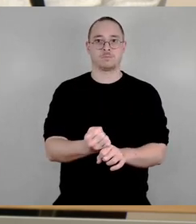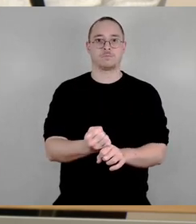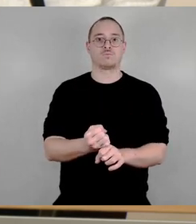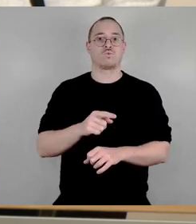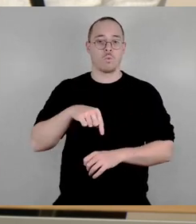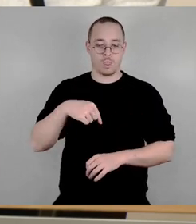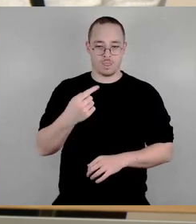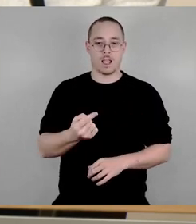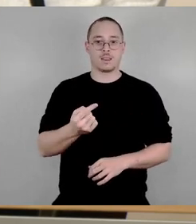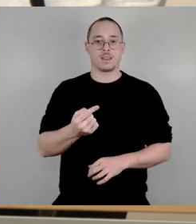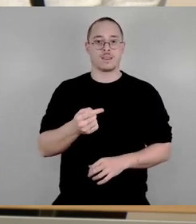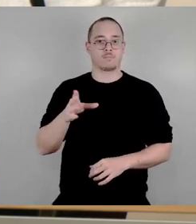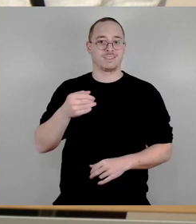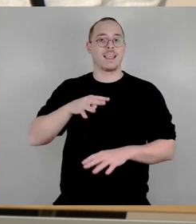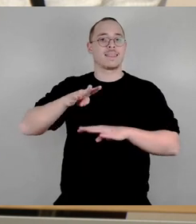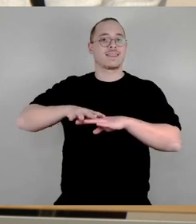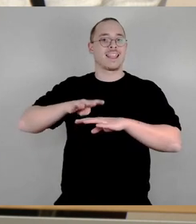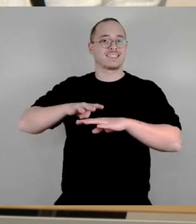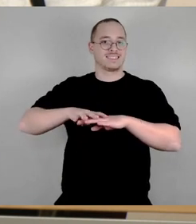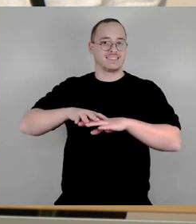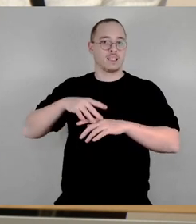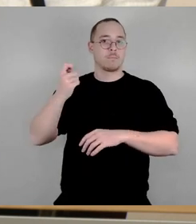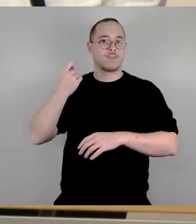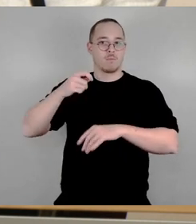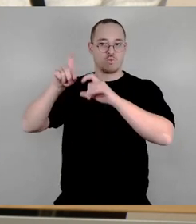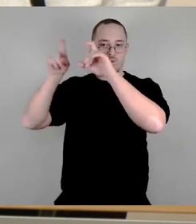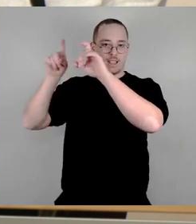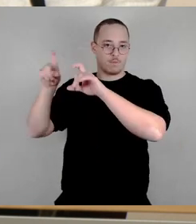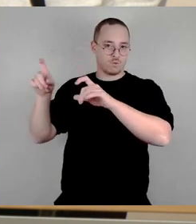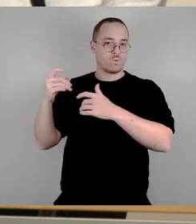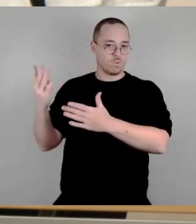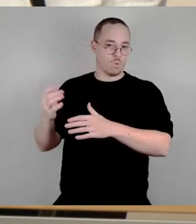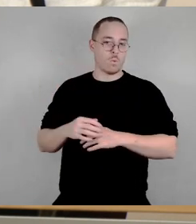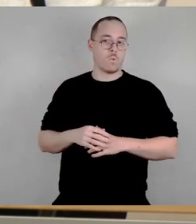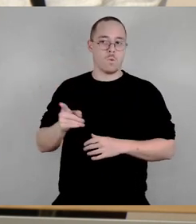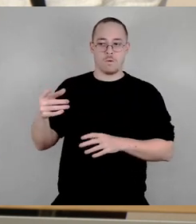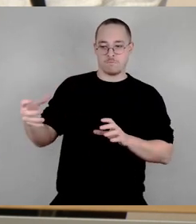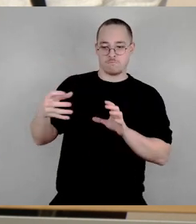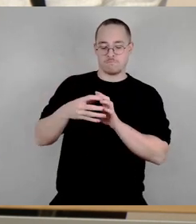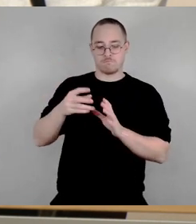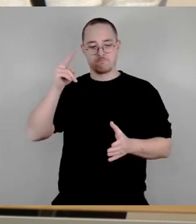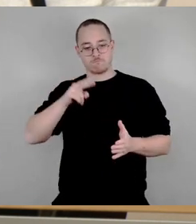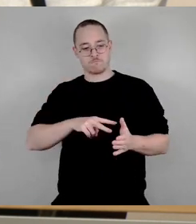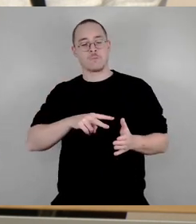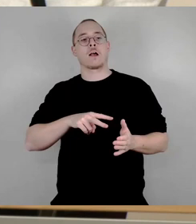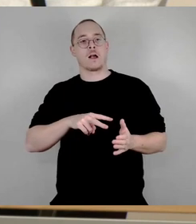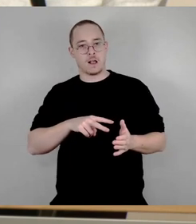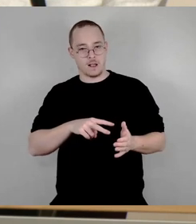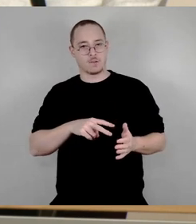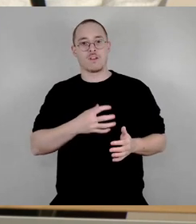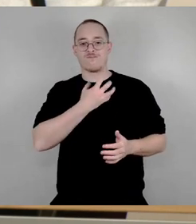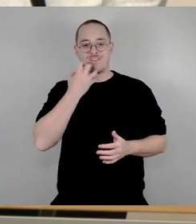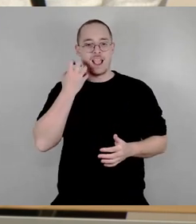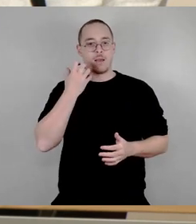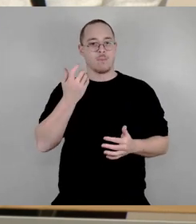den netzbetreibenden Unternehmen unseres Stadtwerkekonzerns sehen und klarlegen werden, wie die Wärmeversorgung und wie